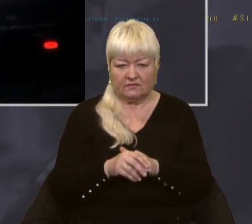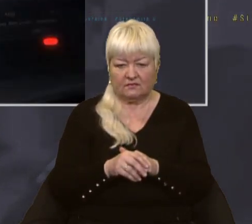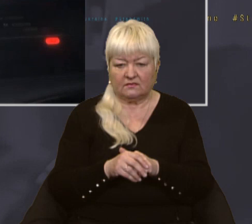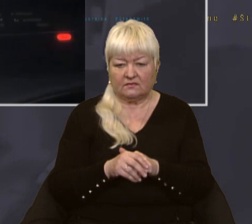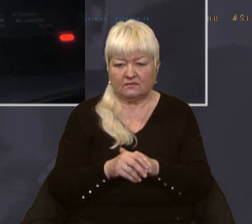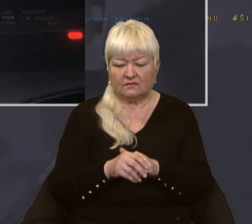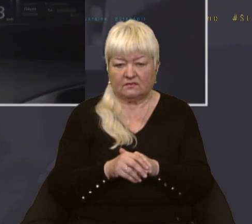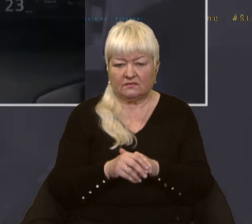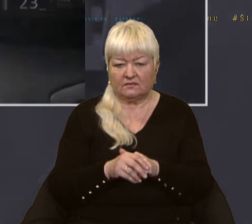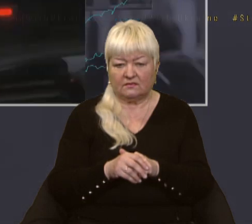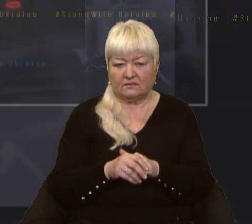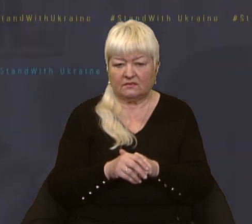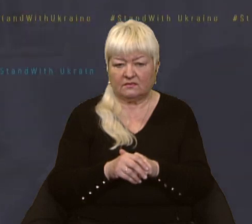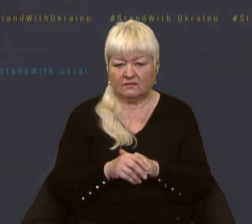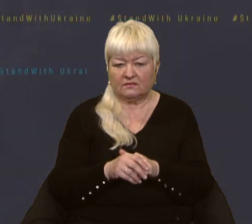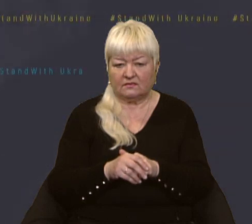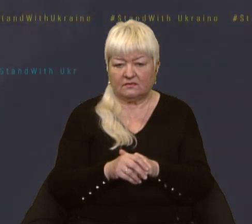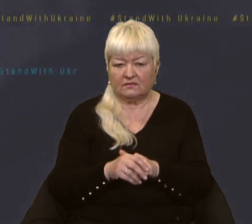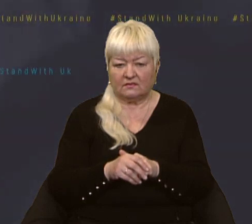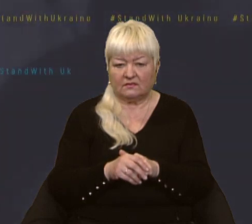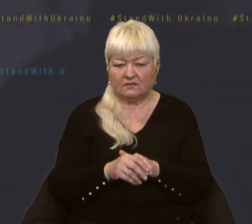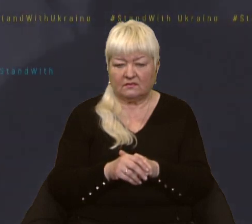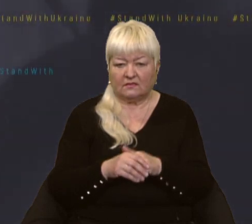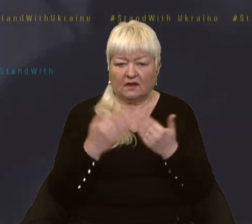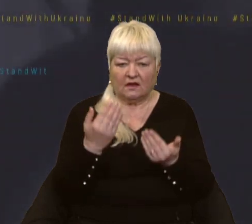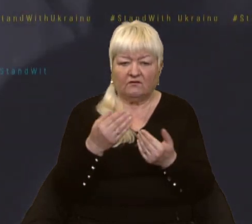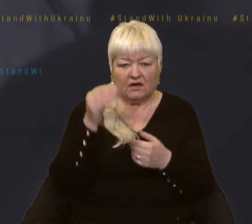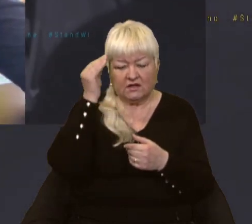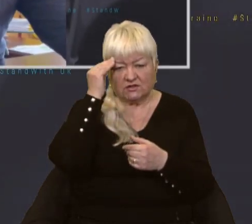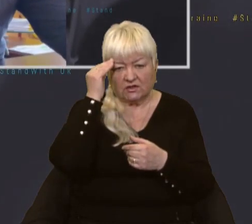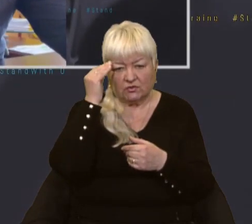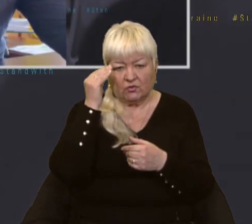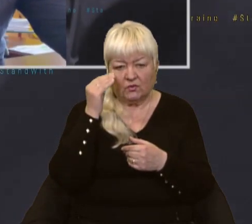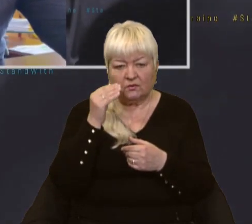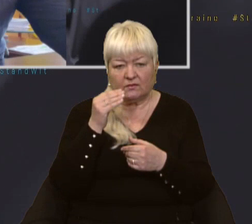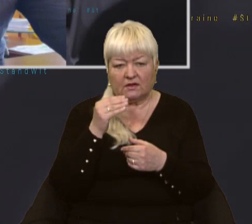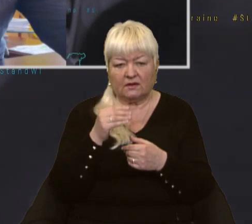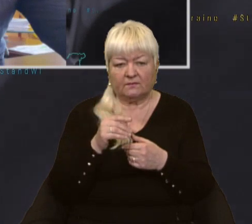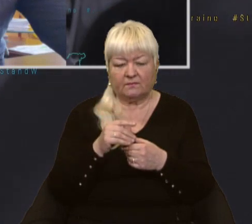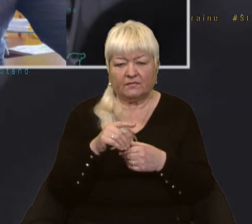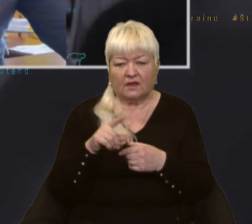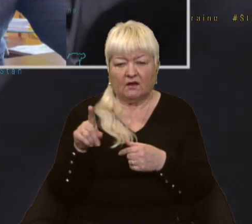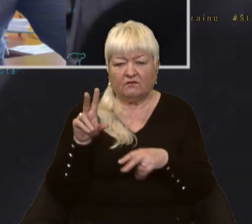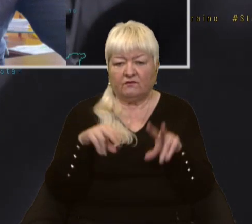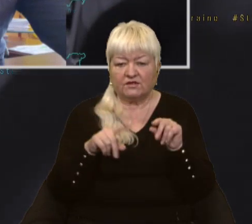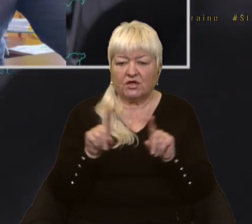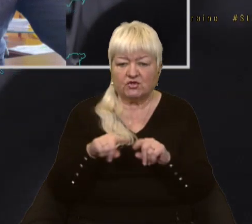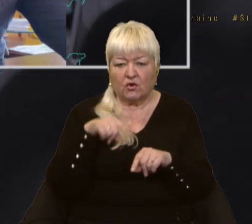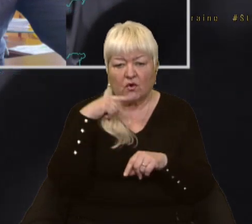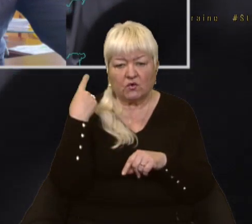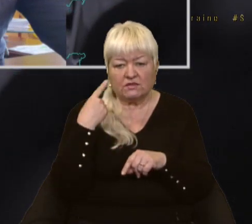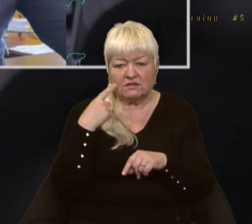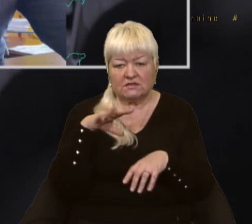От ваша думка, я перепрошую, ваша думка. Речниця обласної військової адміністрації вважає, що російські окупанти навмисно